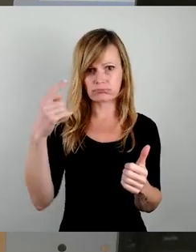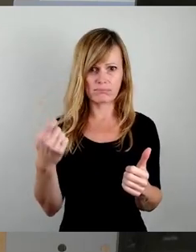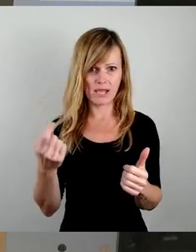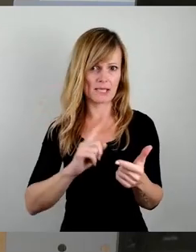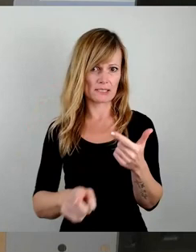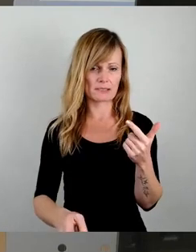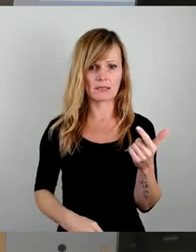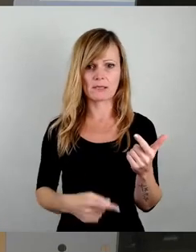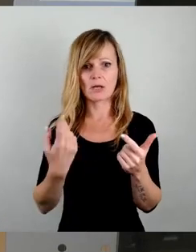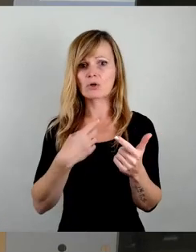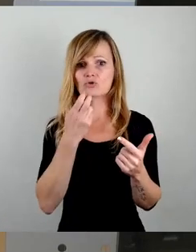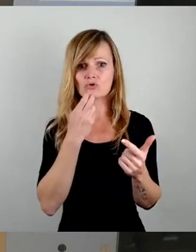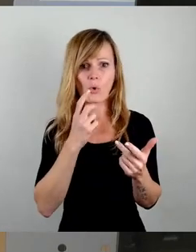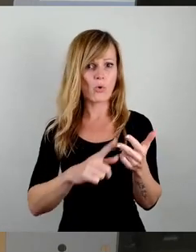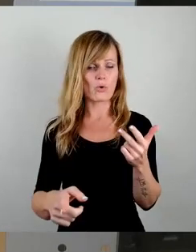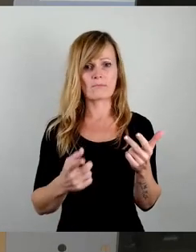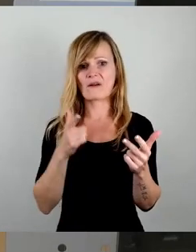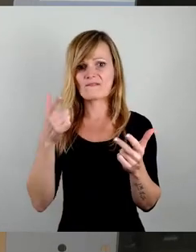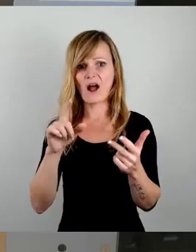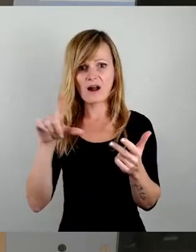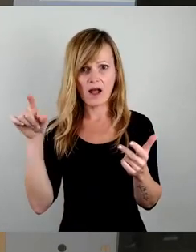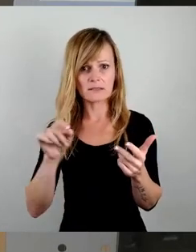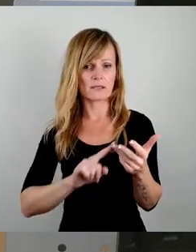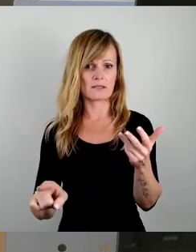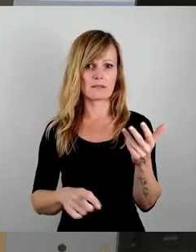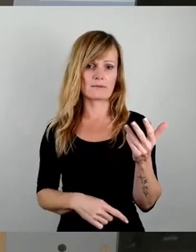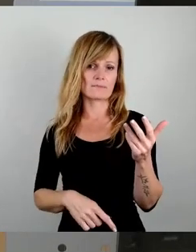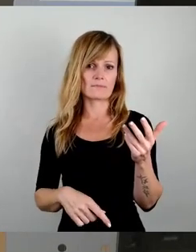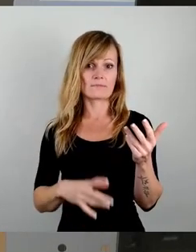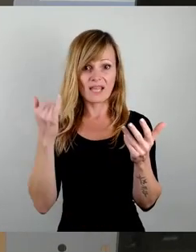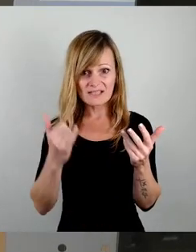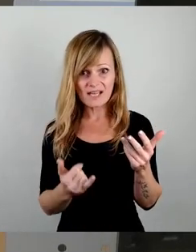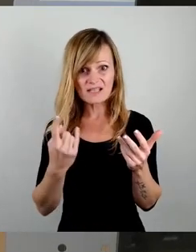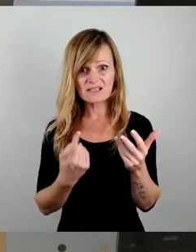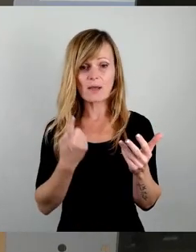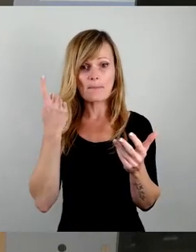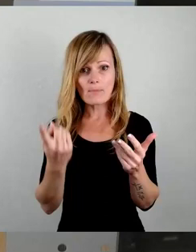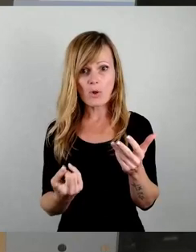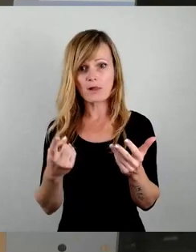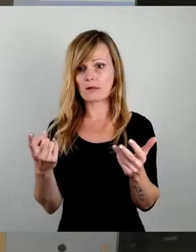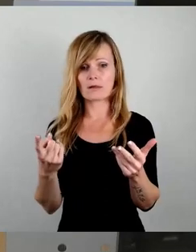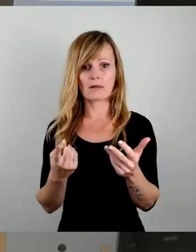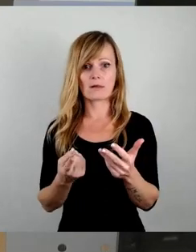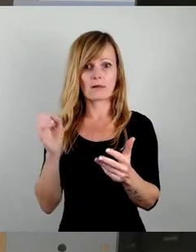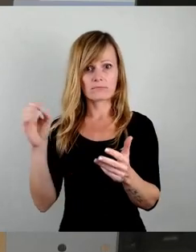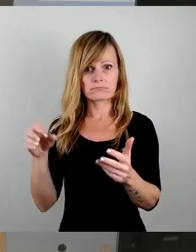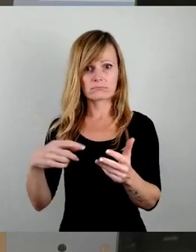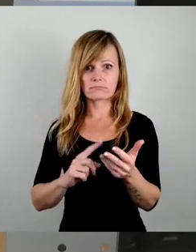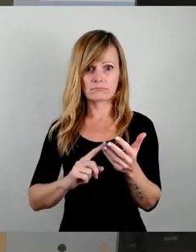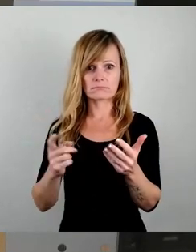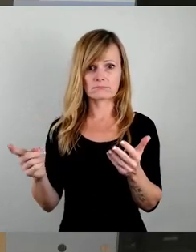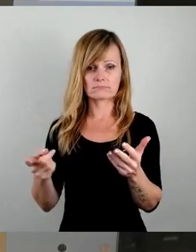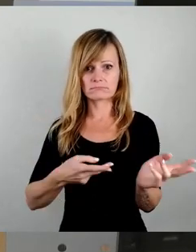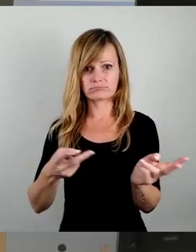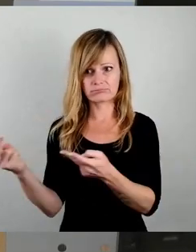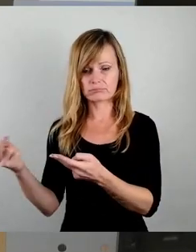Strom, die Fahrkarten. Nun, jetzt kommt auch noch die Müllbeseitigung dazu. Und das Ganze passiert eigentlich in